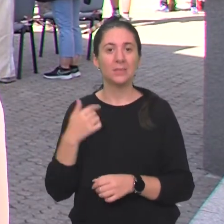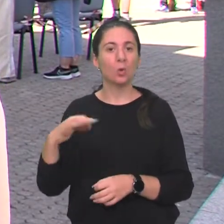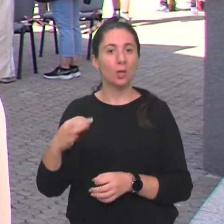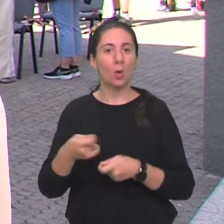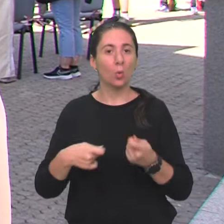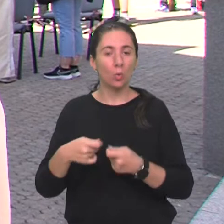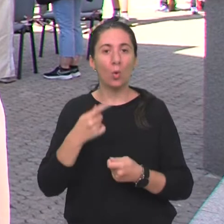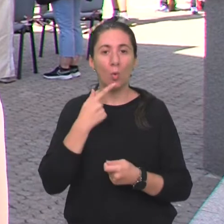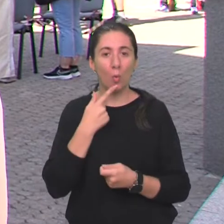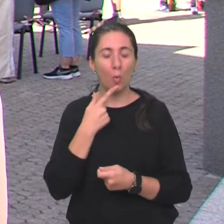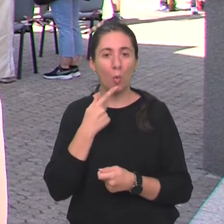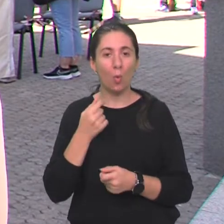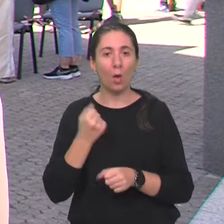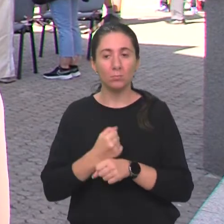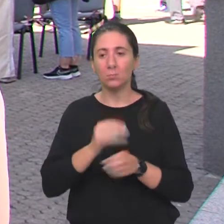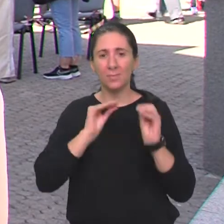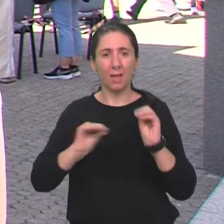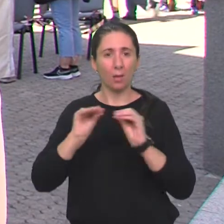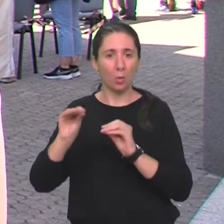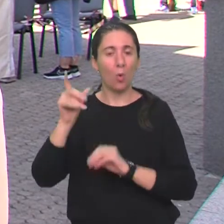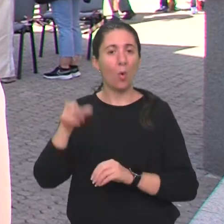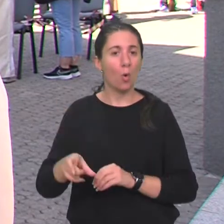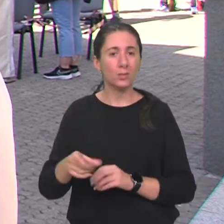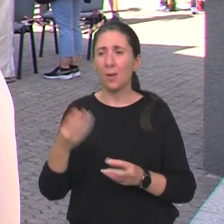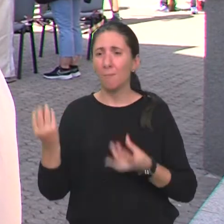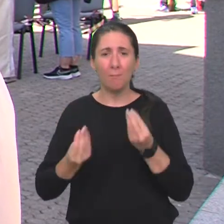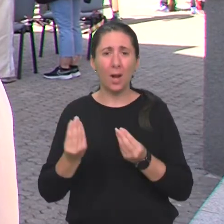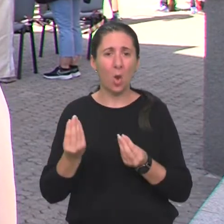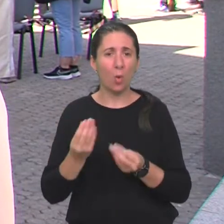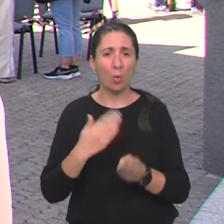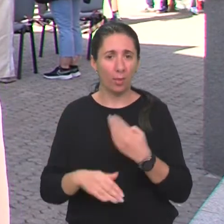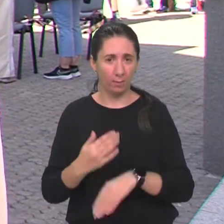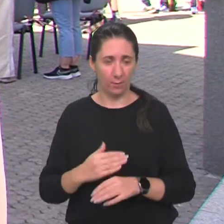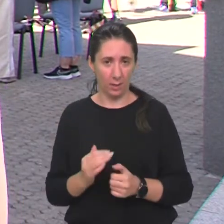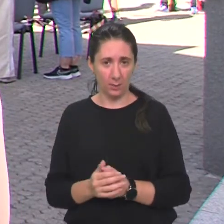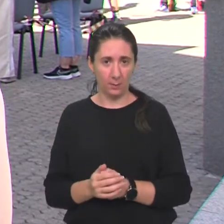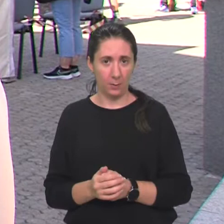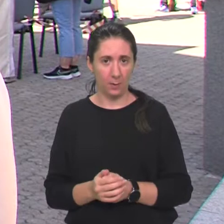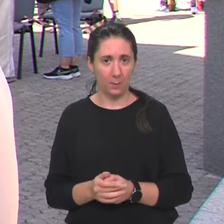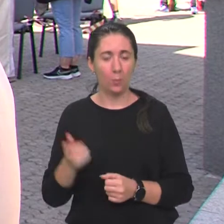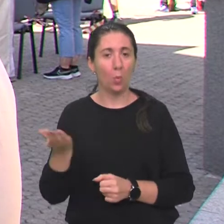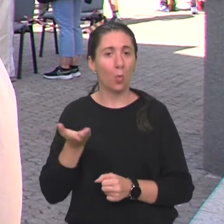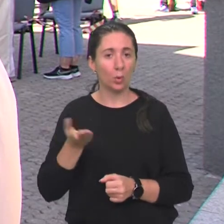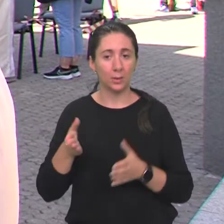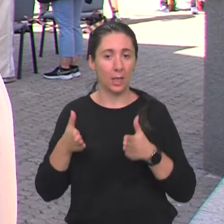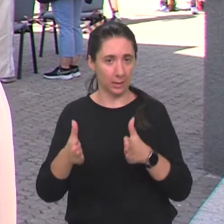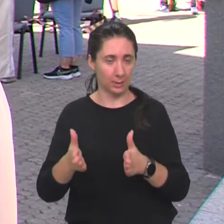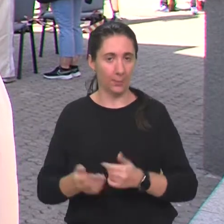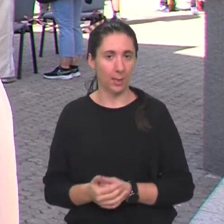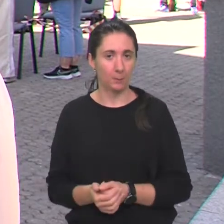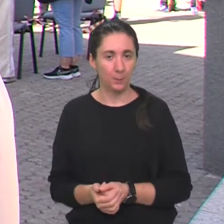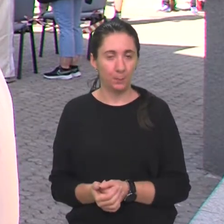udruga koja se bavi edukacijom osoba sa bilo kojom vrstom invaliditeta u gostiteljskom smjeru.